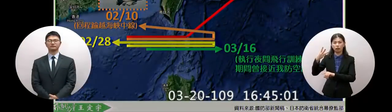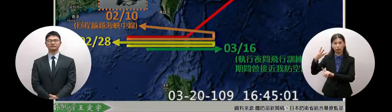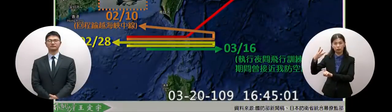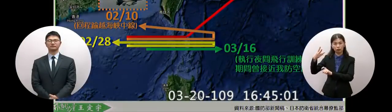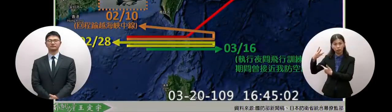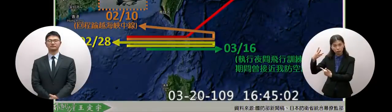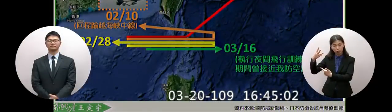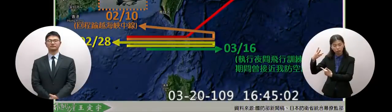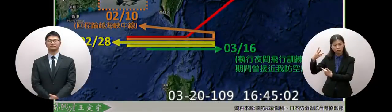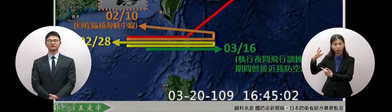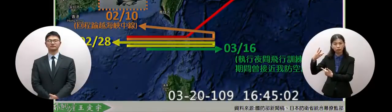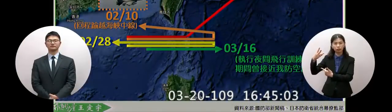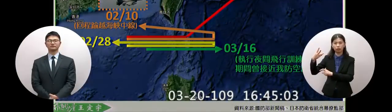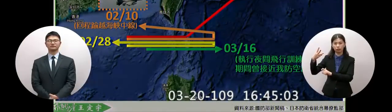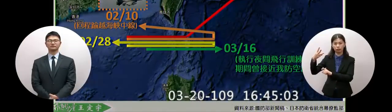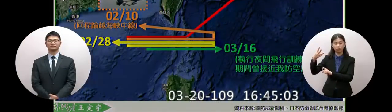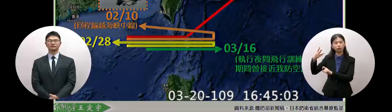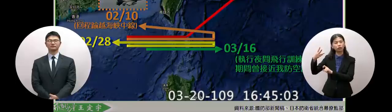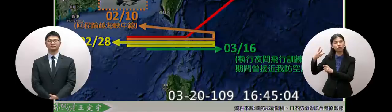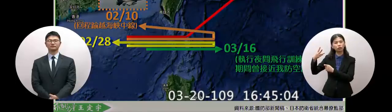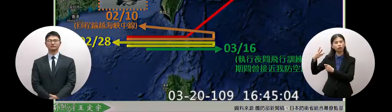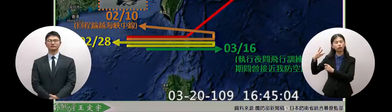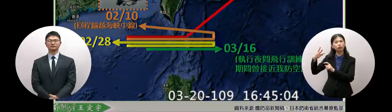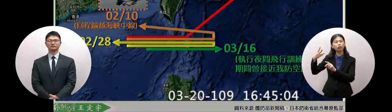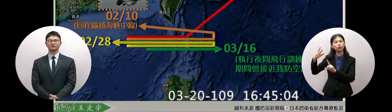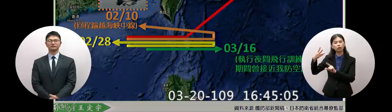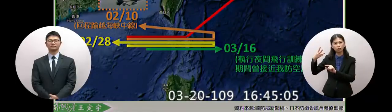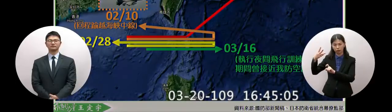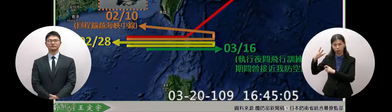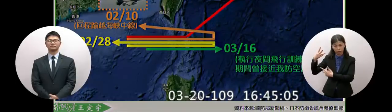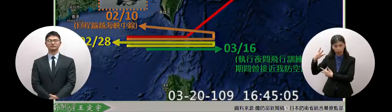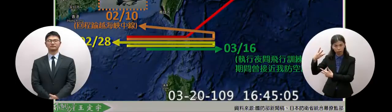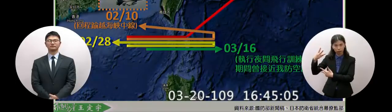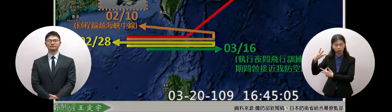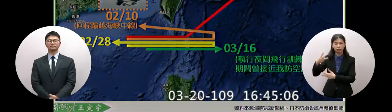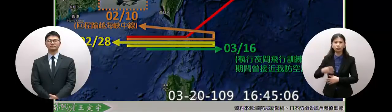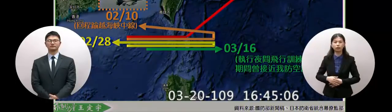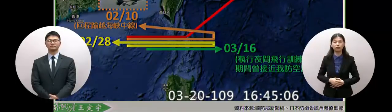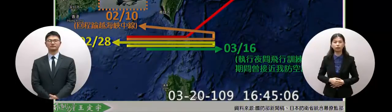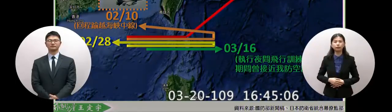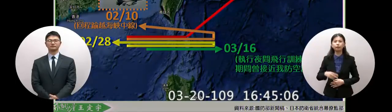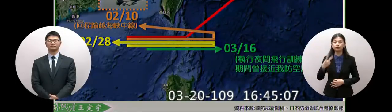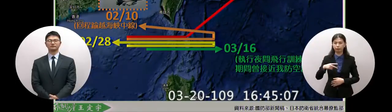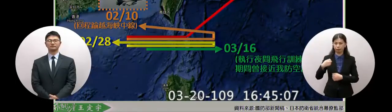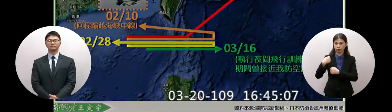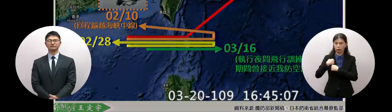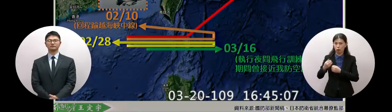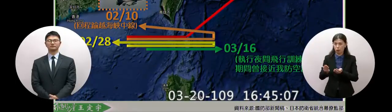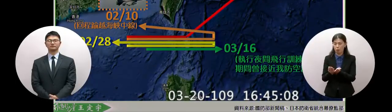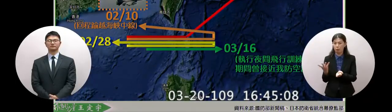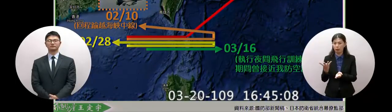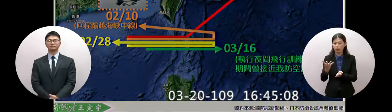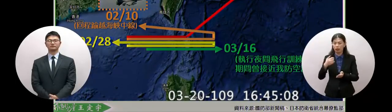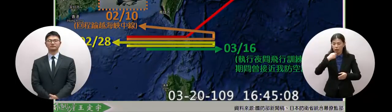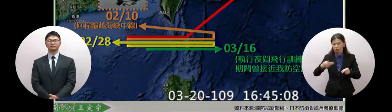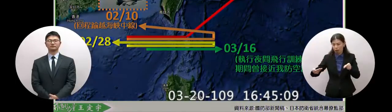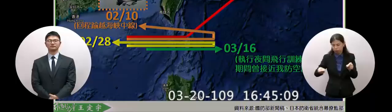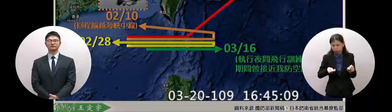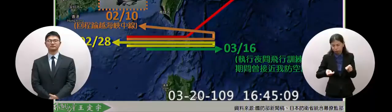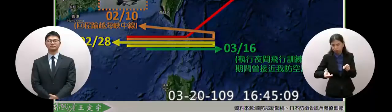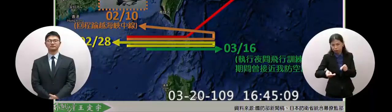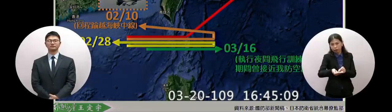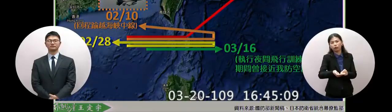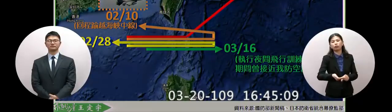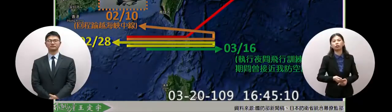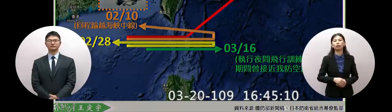一直到3月17號還有軍艦4艘經過我們旁邊